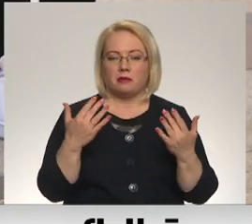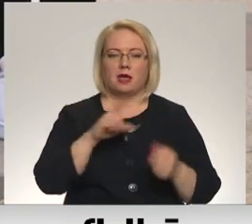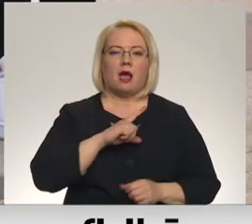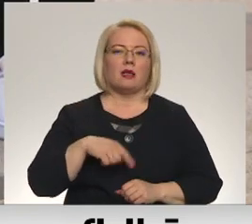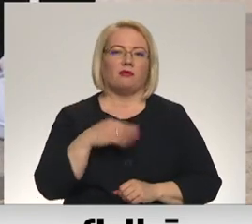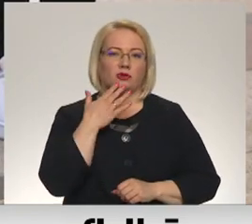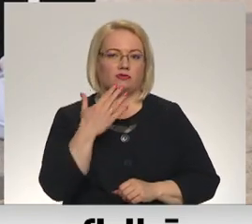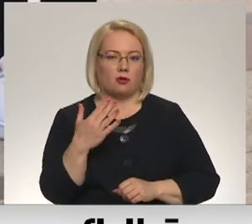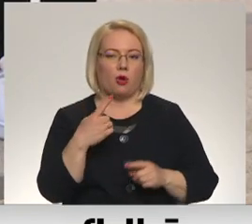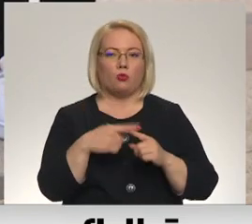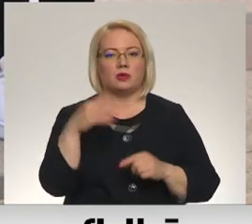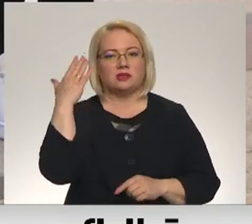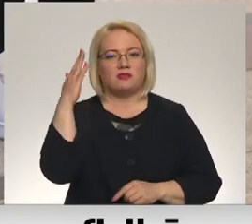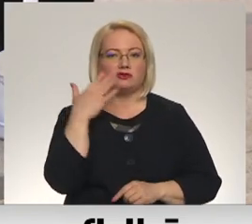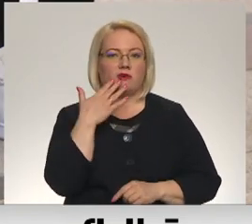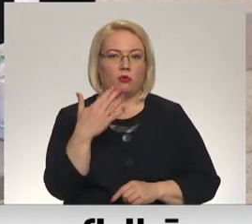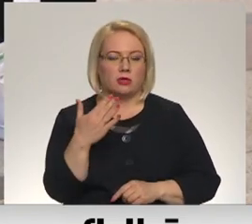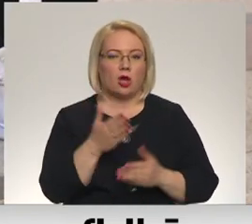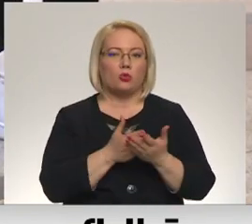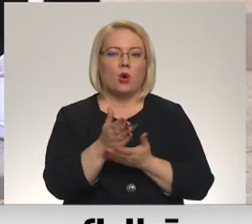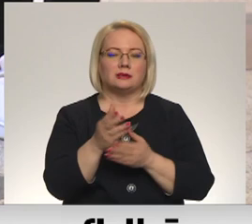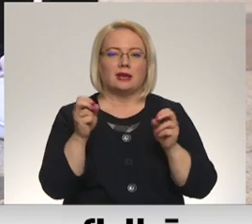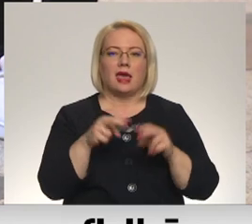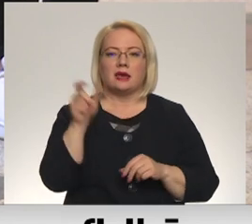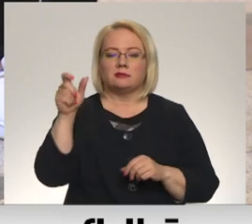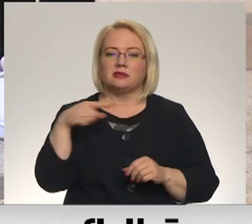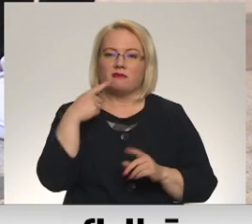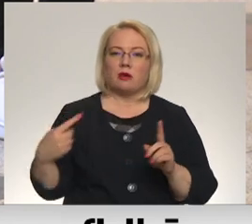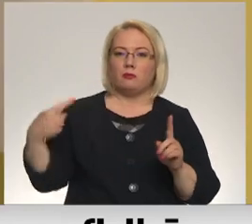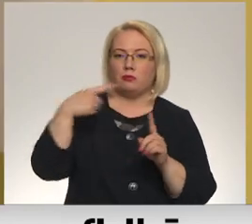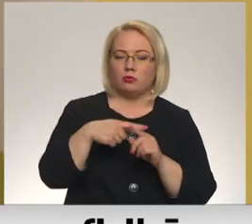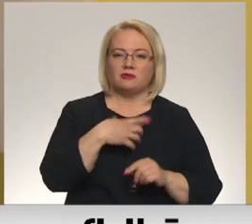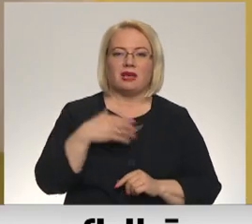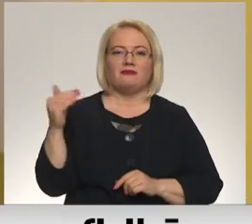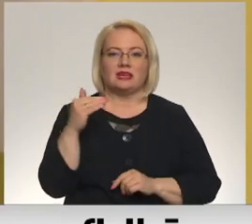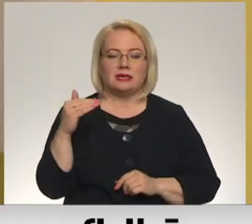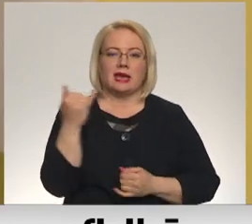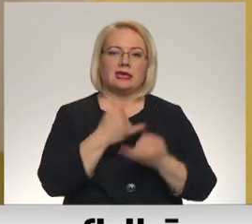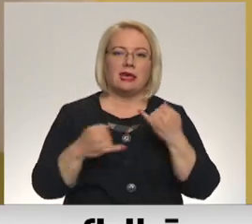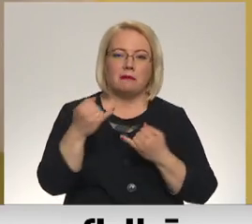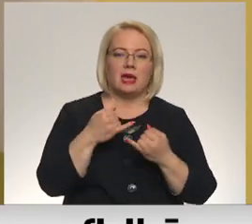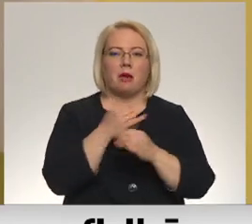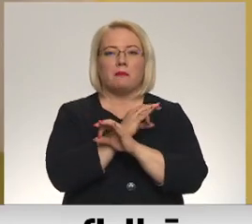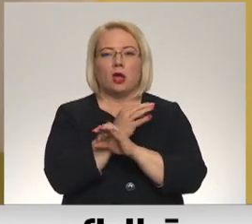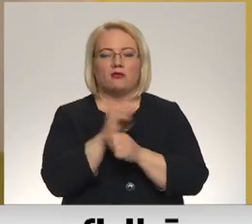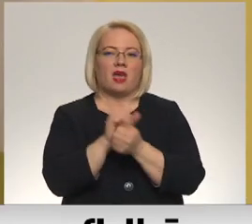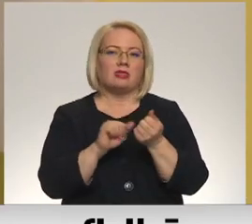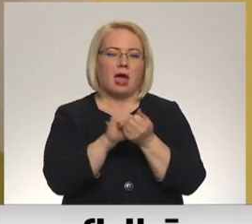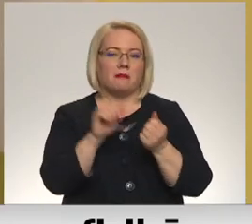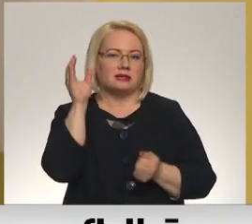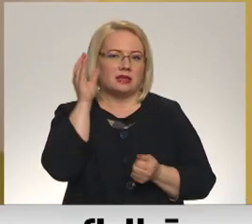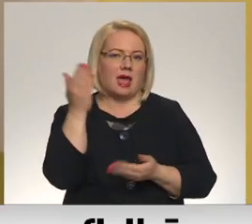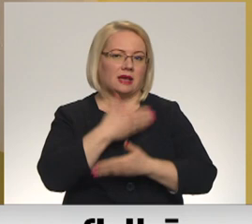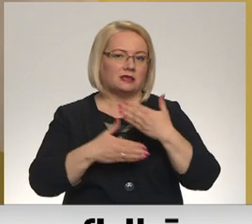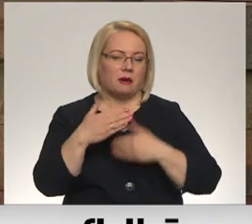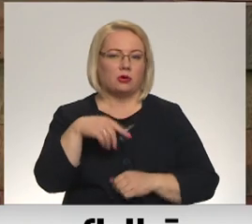latviešu valodā un svešu valodās. Nozaures eksperti aicina pievienot arī fizikas, ķīmijas, bioloģijas vai dabas zināšanā eksāmenu, jo